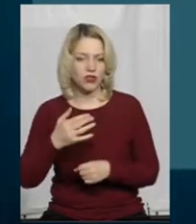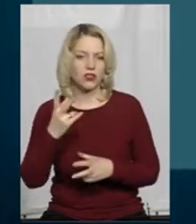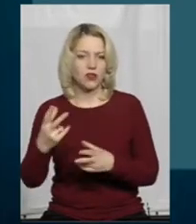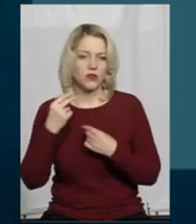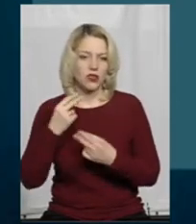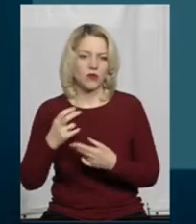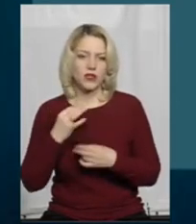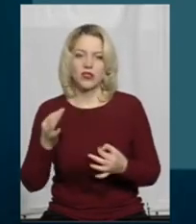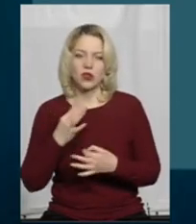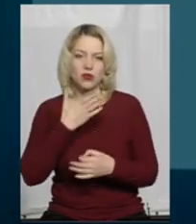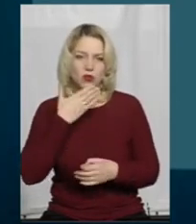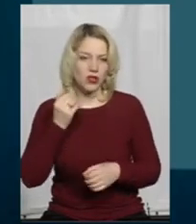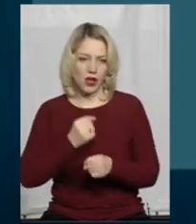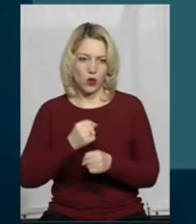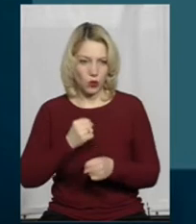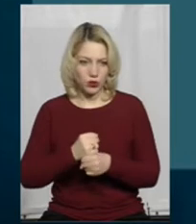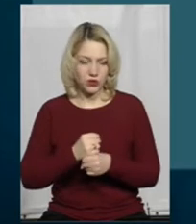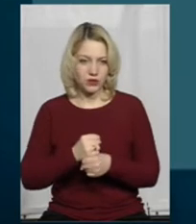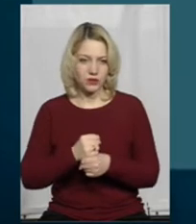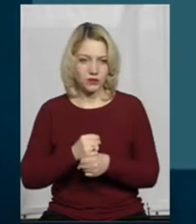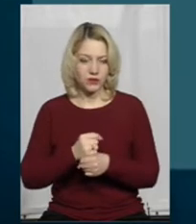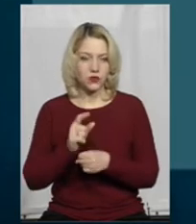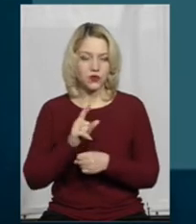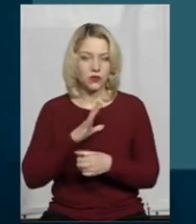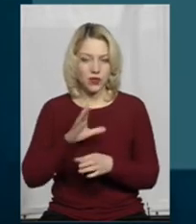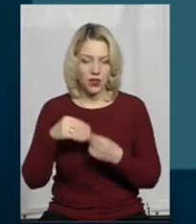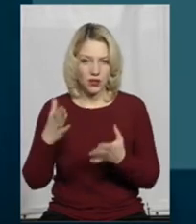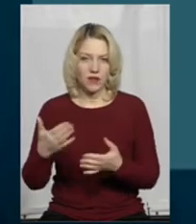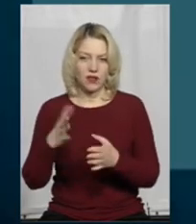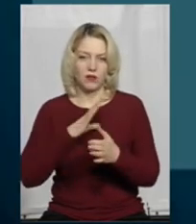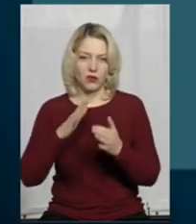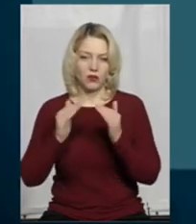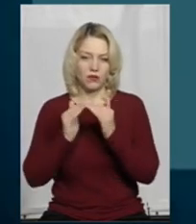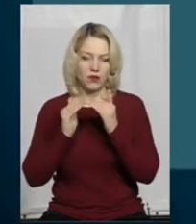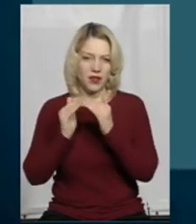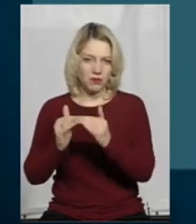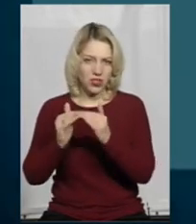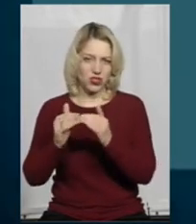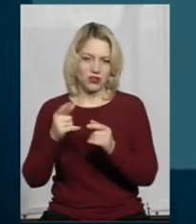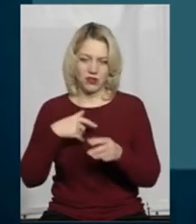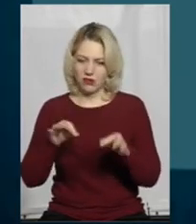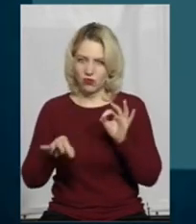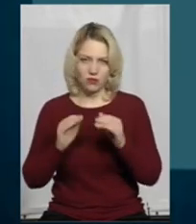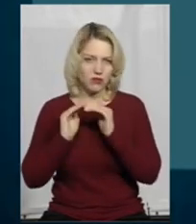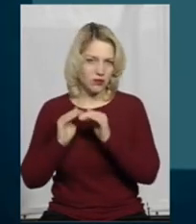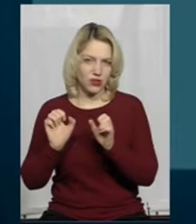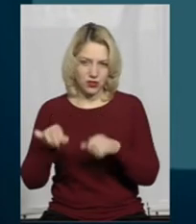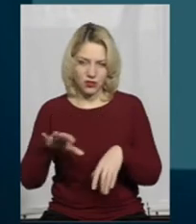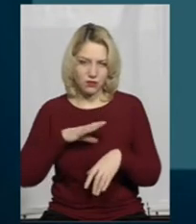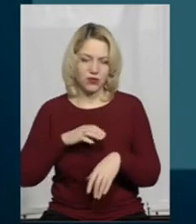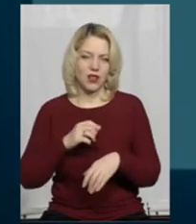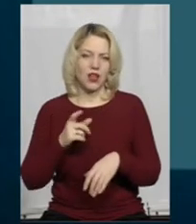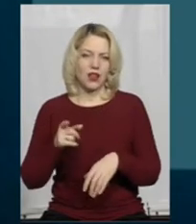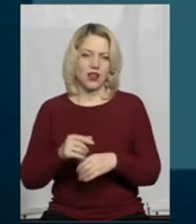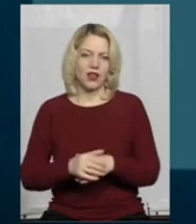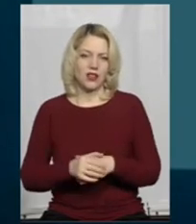але він нічого не робить абсолютно для того, щоб ми надавали йому приміщення під конюшню. Дуже нормальне приміщення. Фірма допомагаємо, там